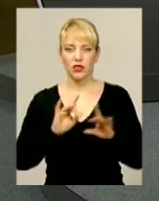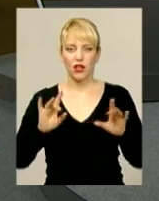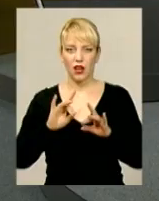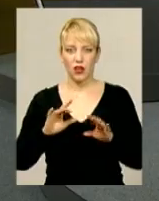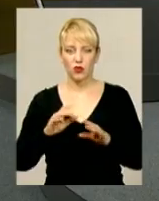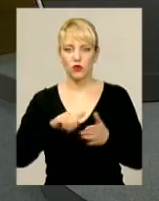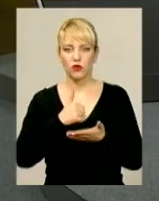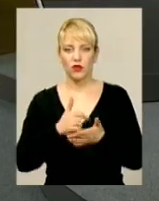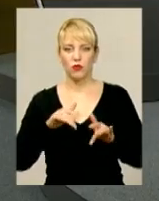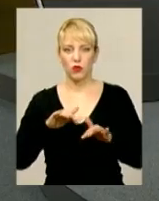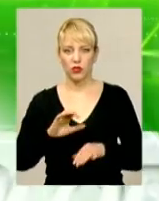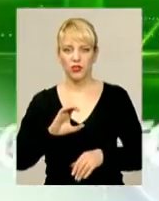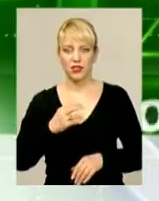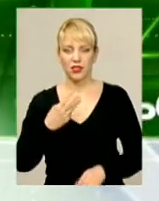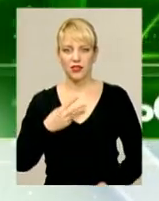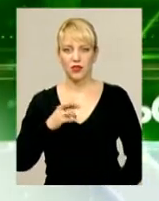30 березня.